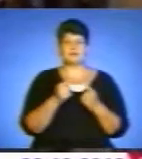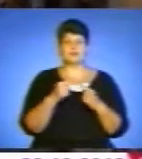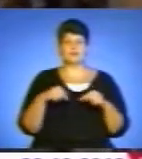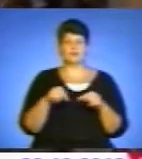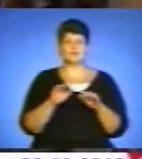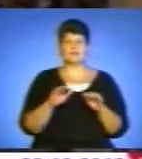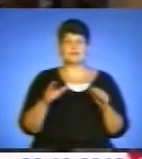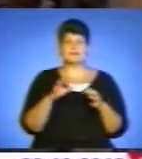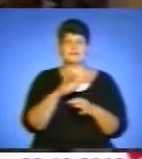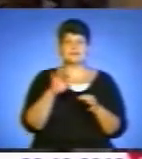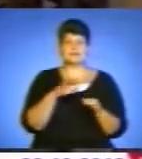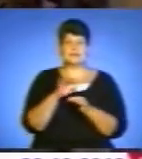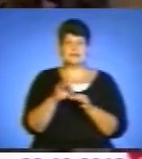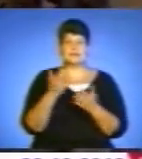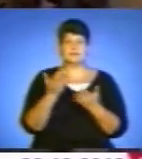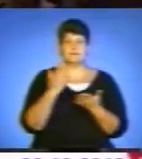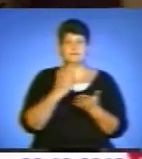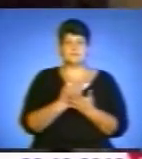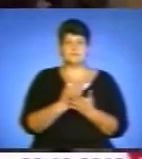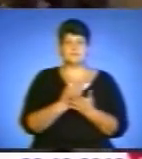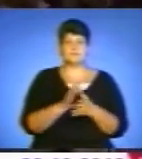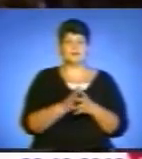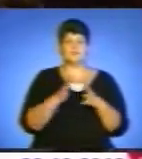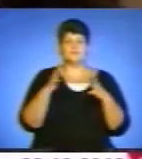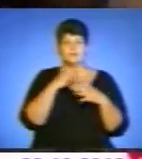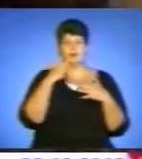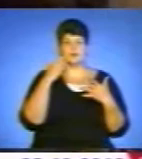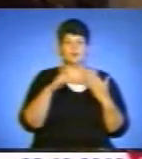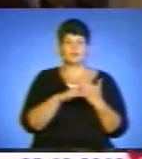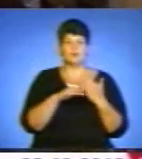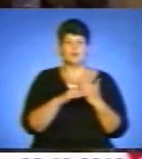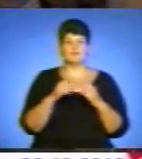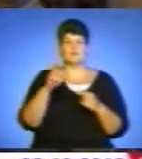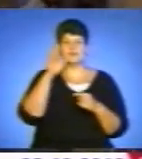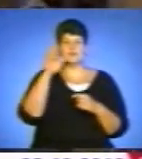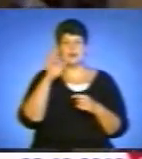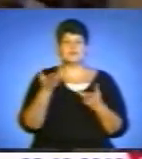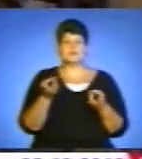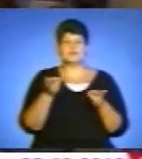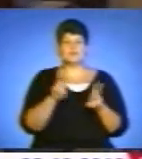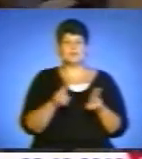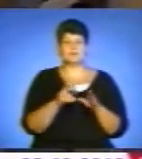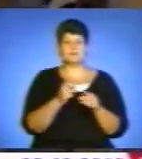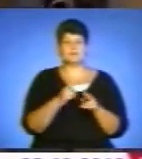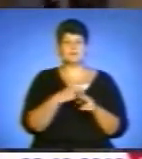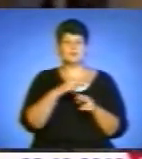правило, діти мають достаток допомоги від держави і чомусь залишаються поза увагою діти з багатодітних